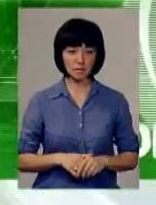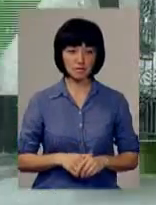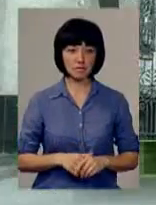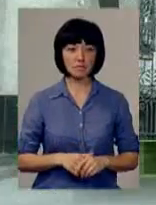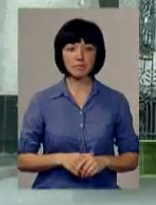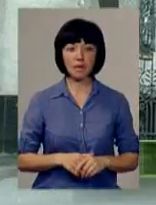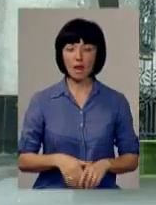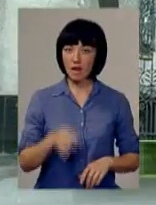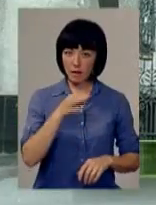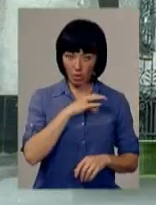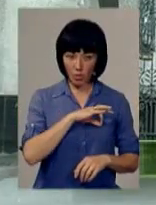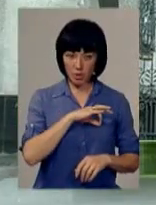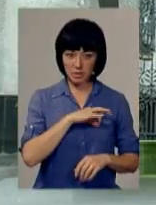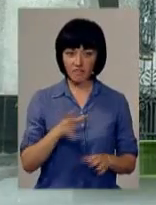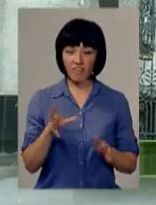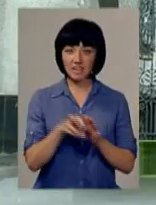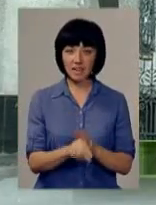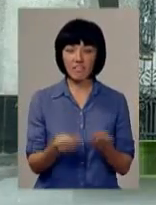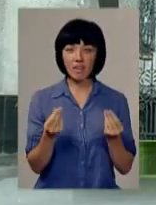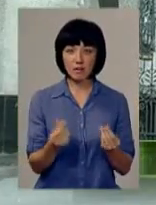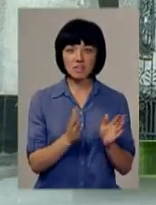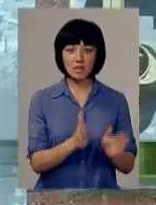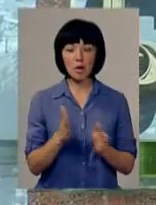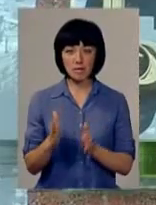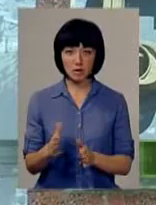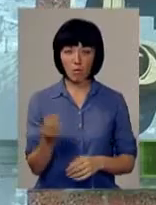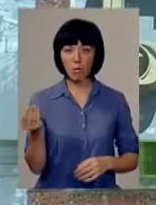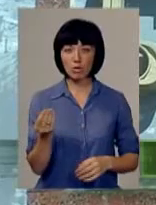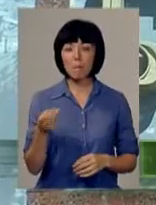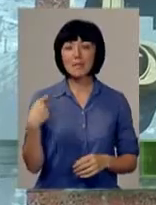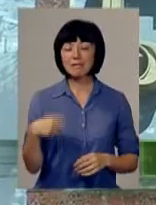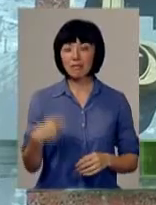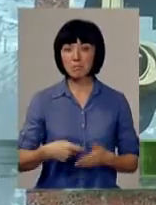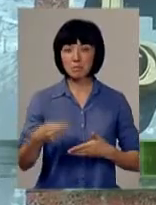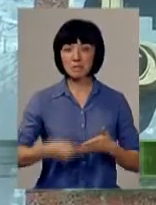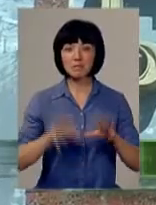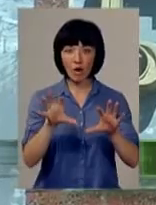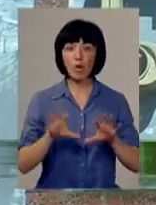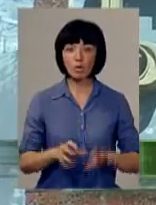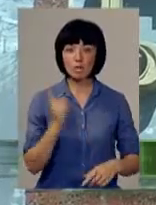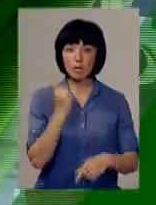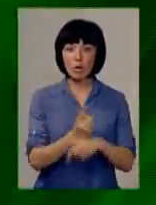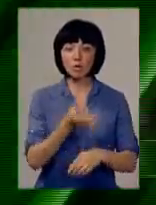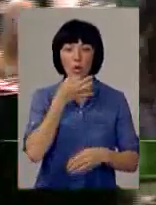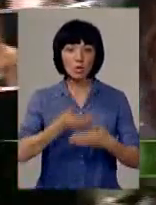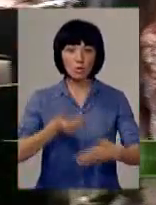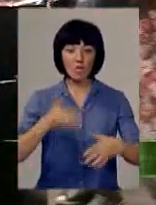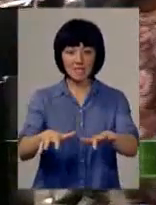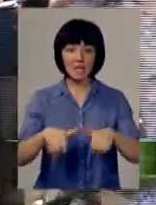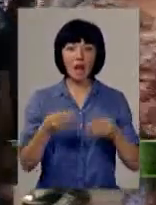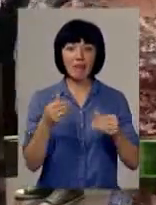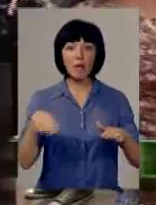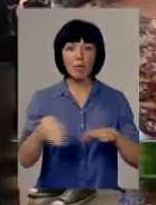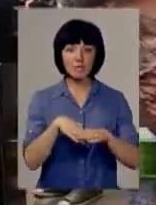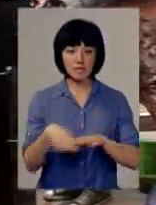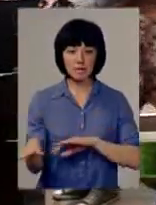На користь вкладників та задля фінансової стабільності Петро Порошенко підписав закон про заборону дострокового зняття депозитів. На